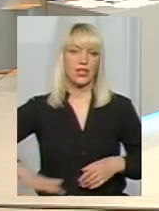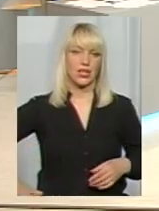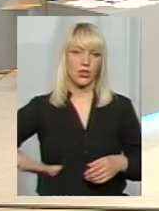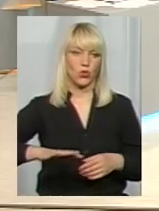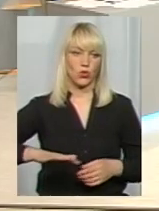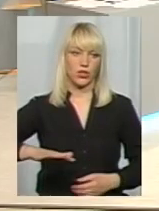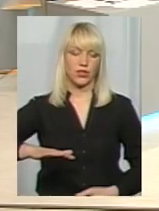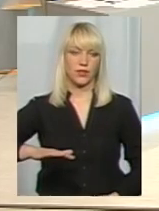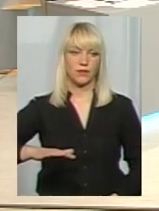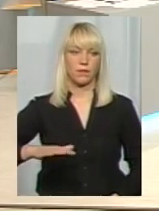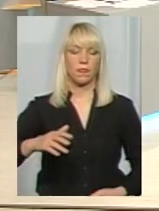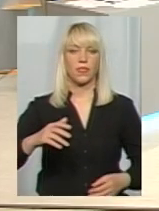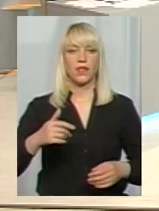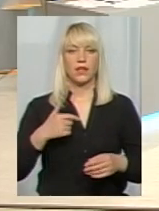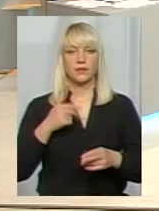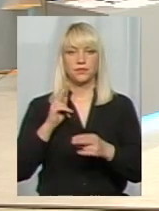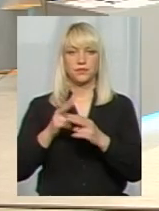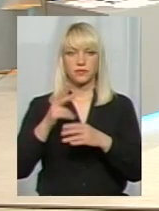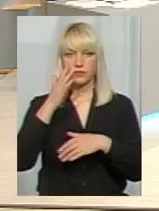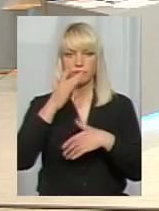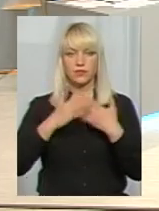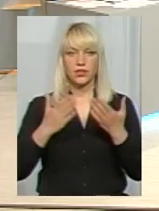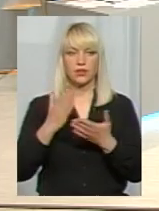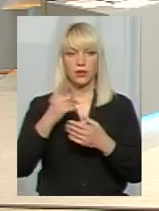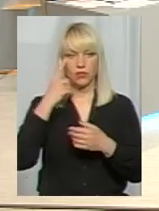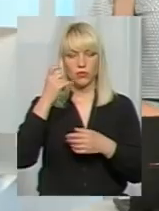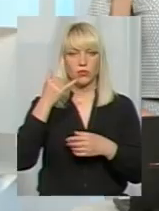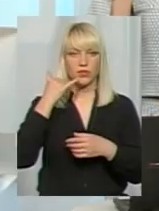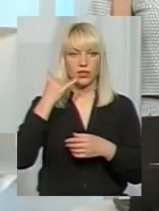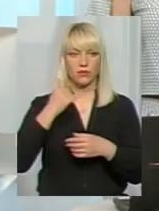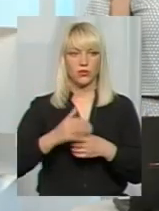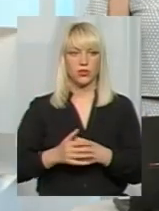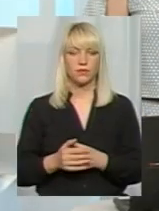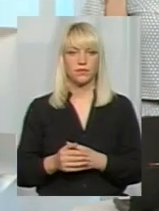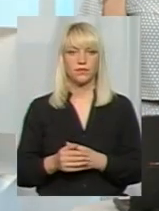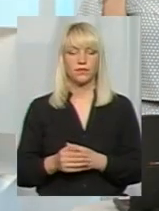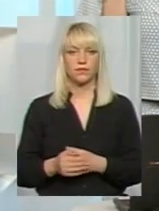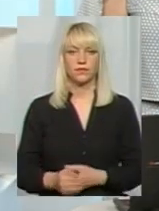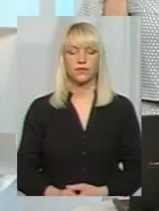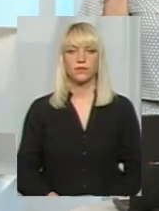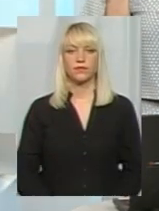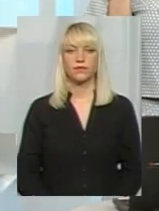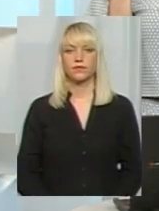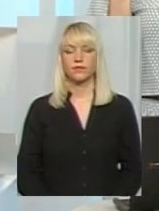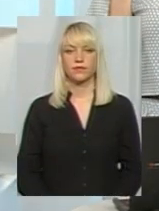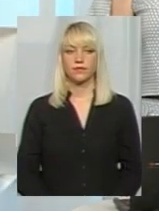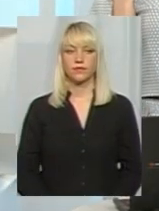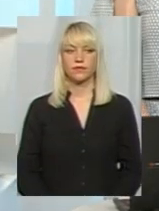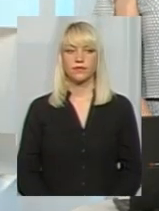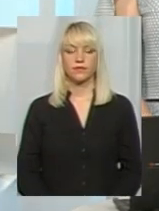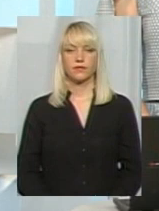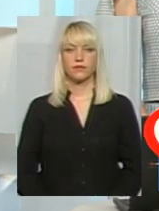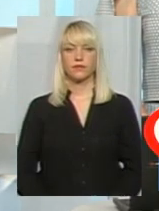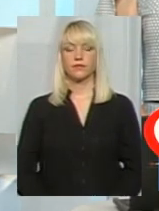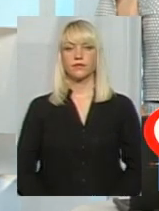Ігорю, переслушую, і знову мушу вас призупинити, тому що повідомляють, що є телефонний дзвінок. Будь ласка. Прошу, добрий вечір, називіться, будь ласка, слухаємо вас.